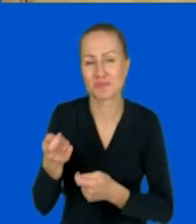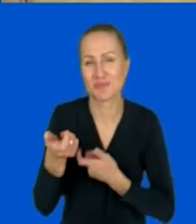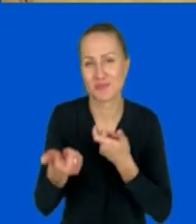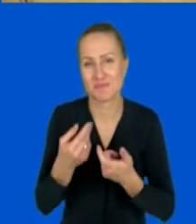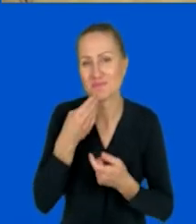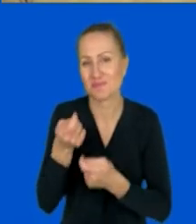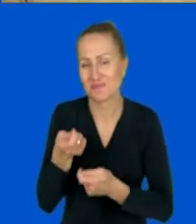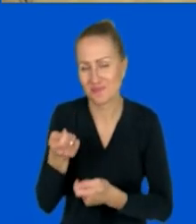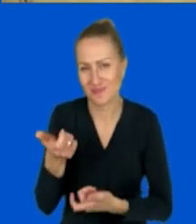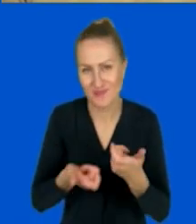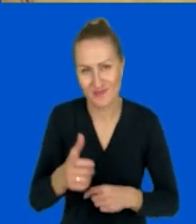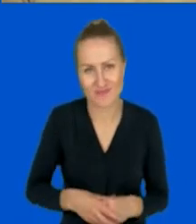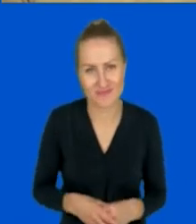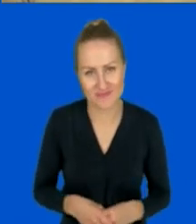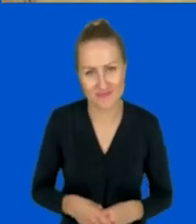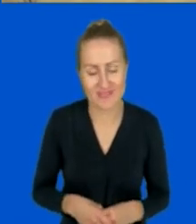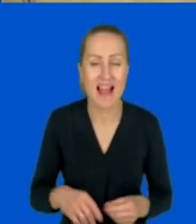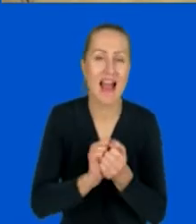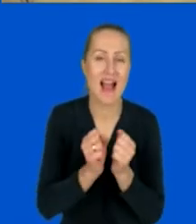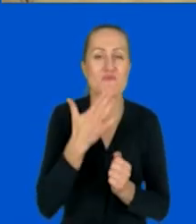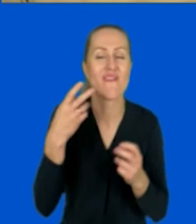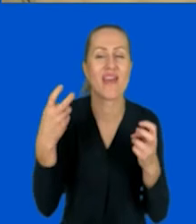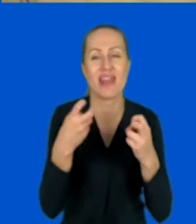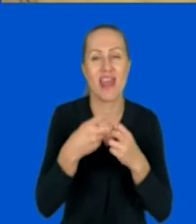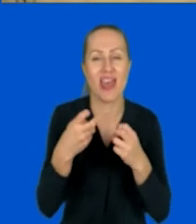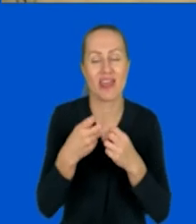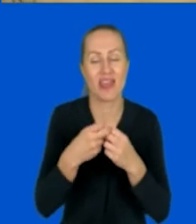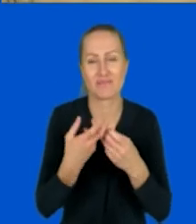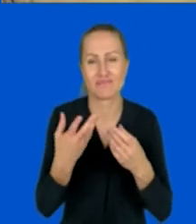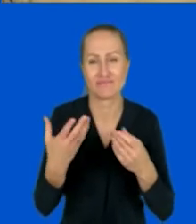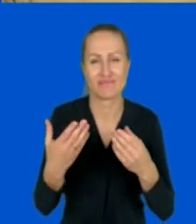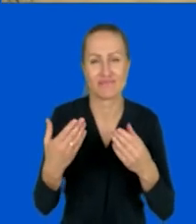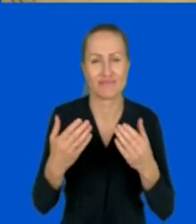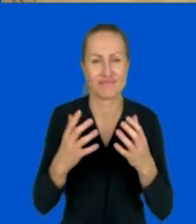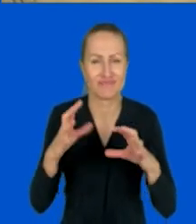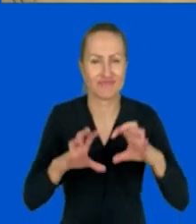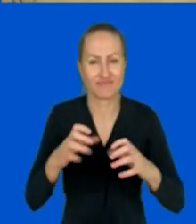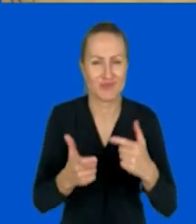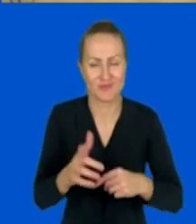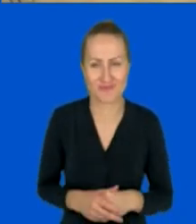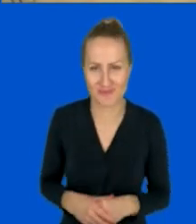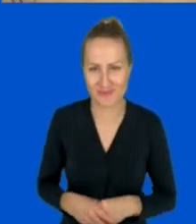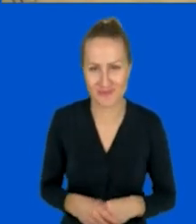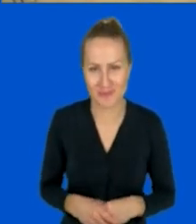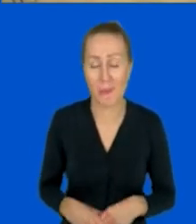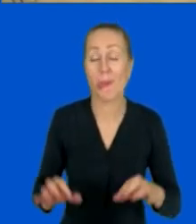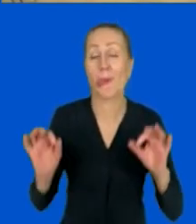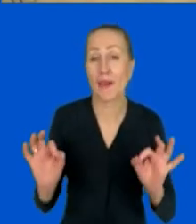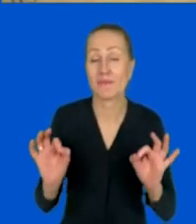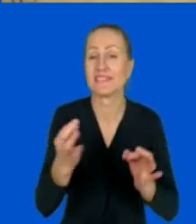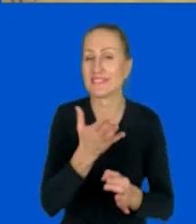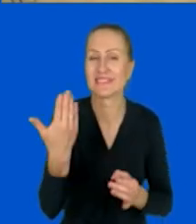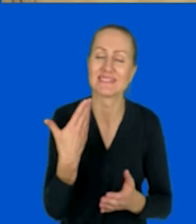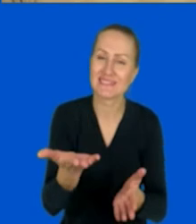Albo, że internet wysiadł. No to akurat dosyć prawdopodobnie. Dobra, to ja Was zapraszam teraz do zabawy.